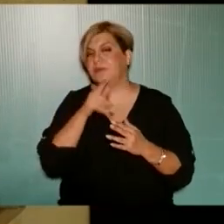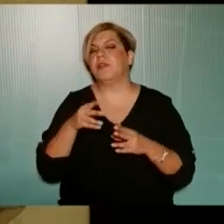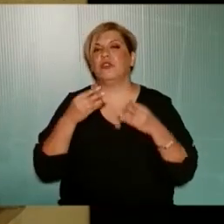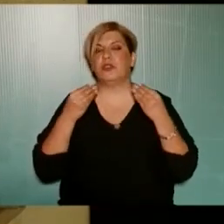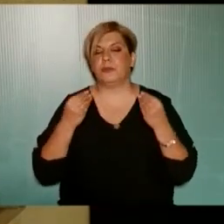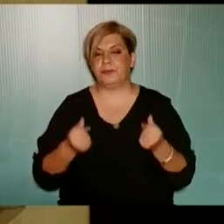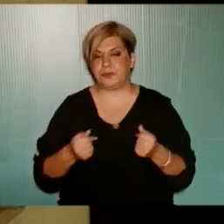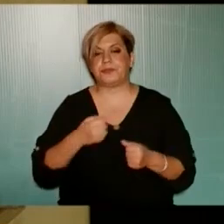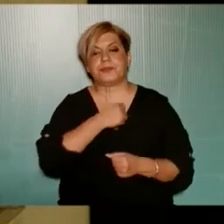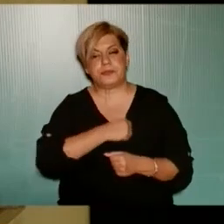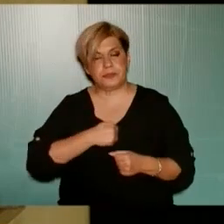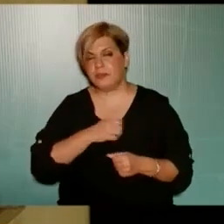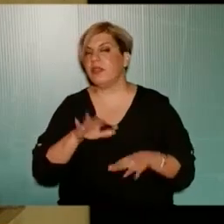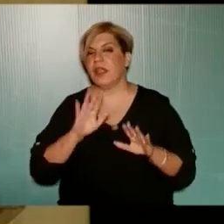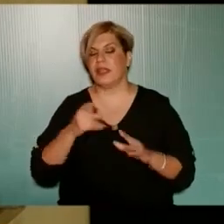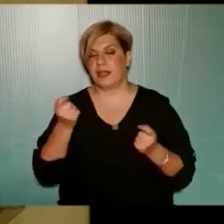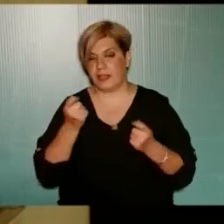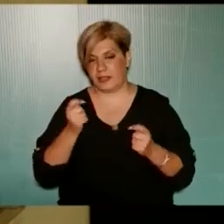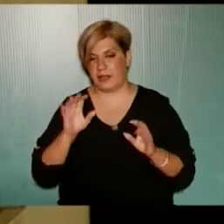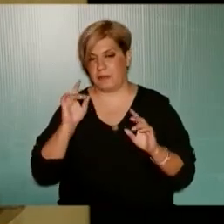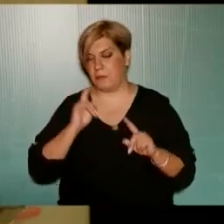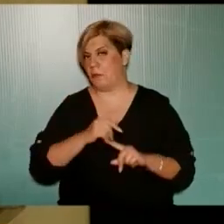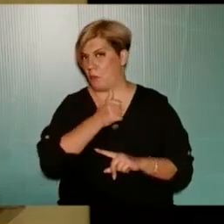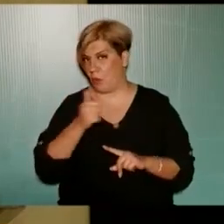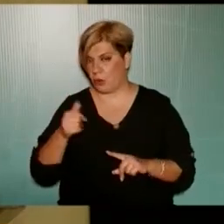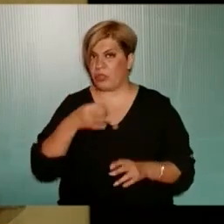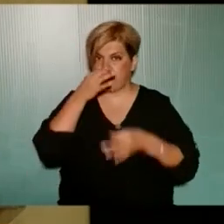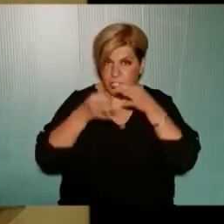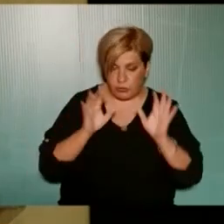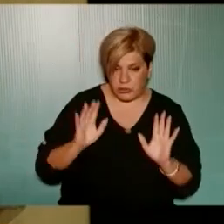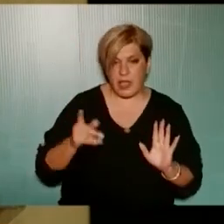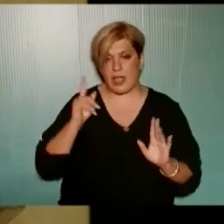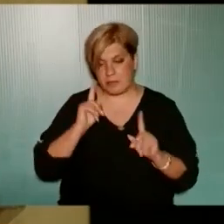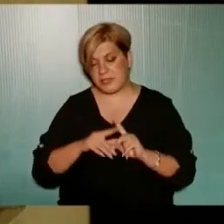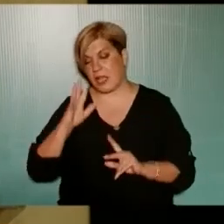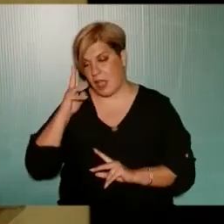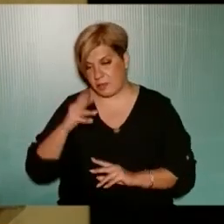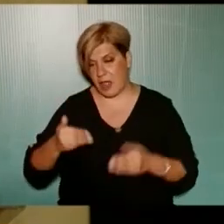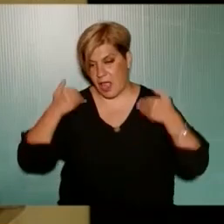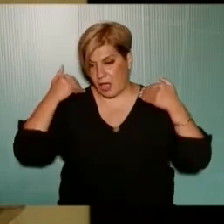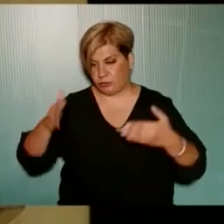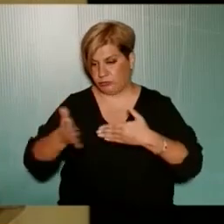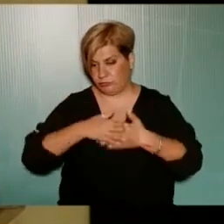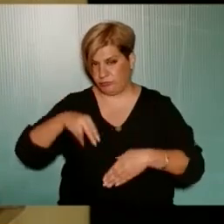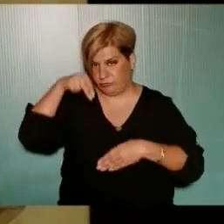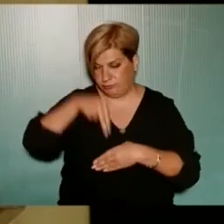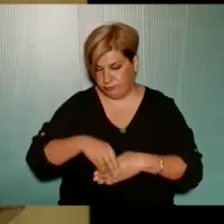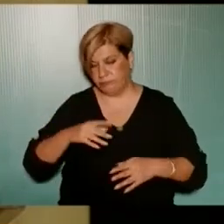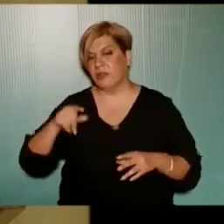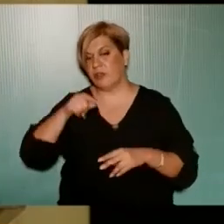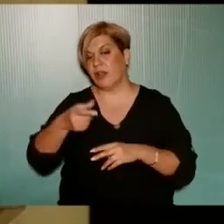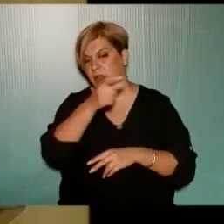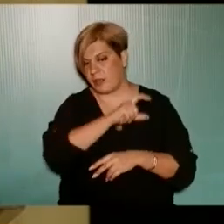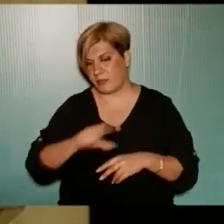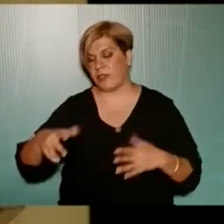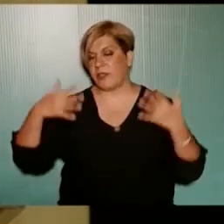τρόπο Και δυστυχώς δεν γίνονται με κάποια Μόνο δήλωση Εμείς ήμασταν καθημερινά εκεί Στις κινητοποιήσεις τους Όλη αυτή τη